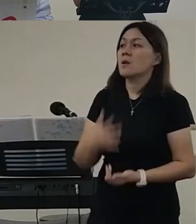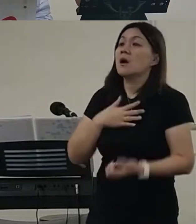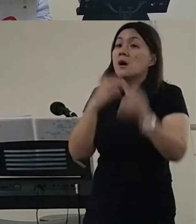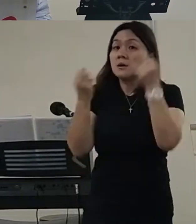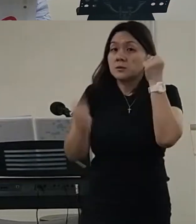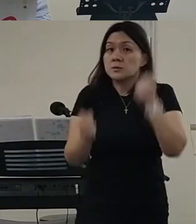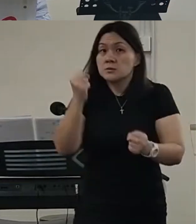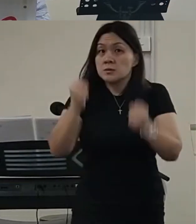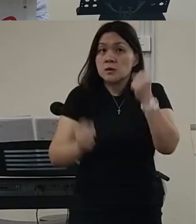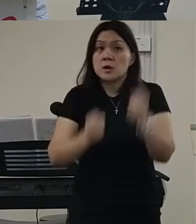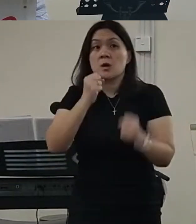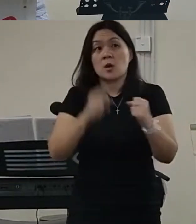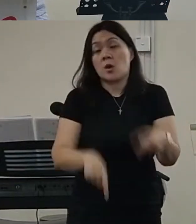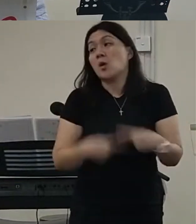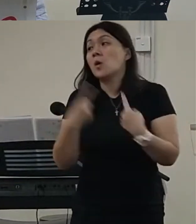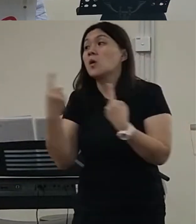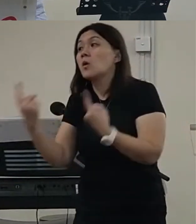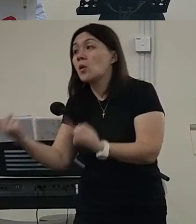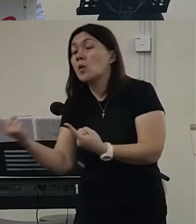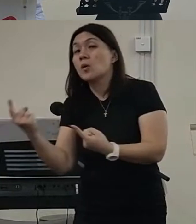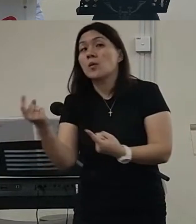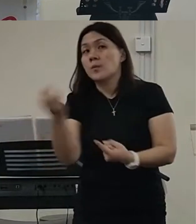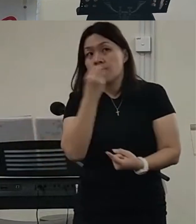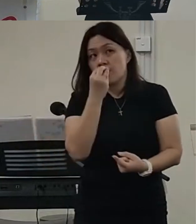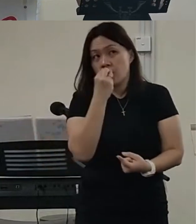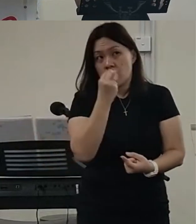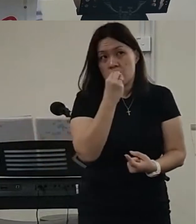那么我就在家车的时候呢我要去这个餐馆